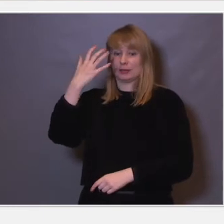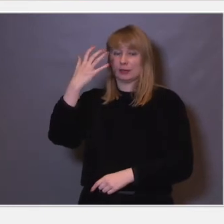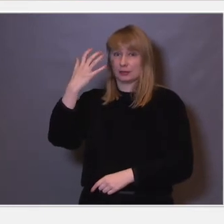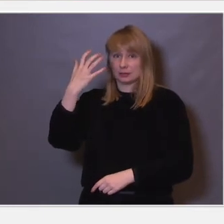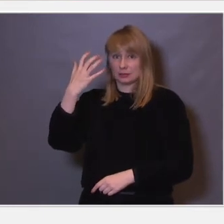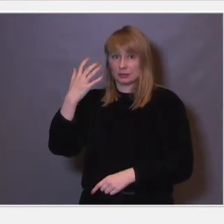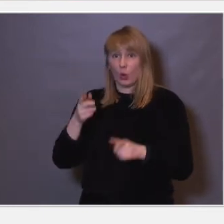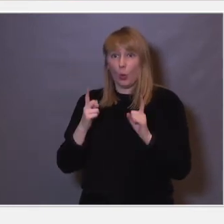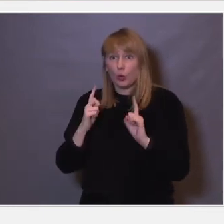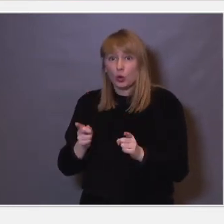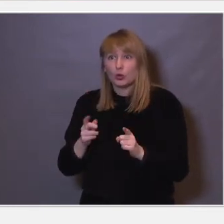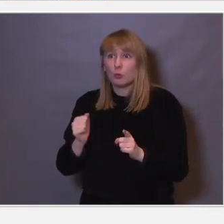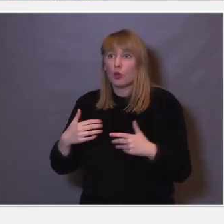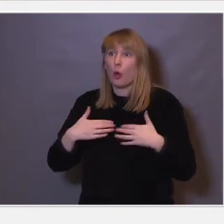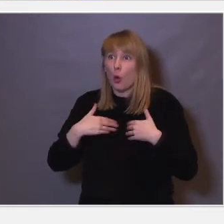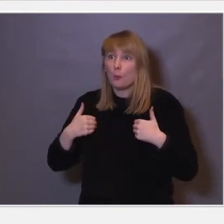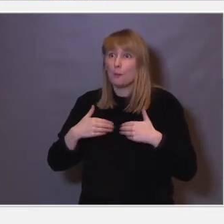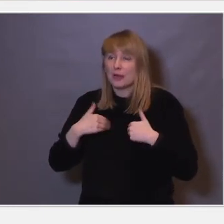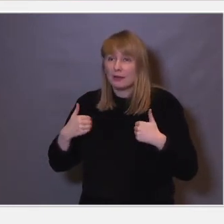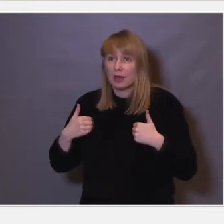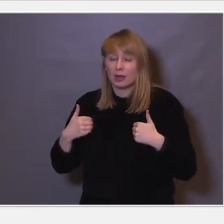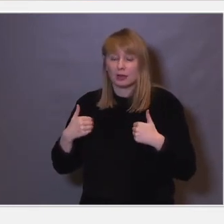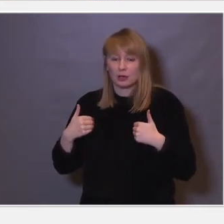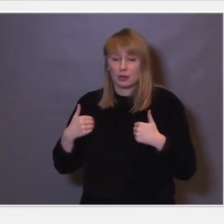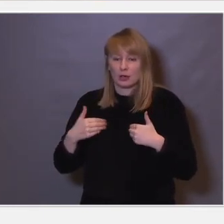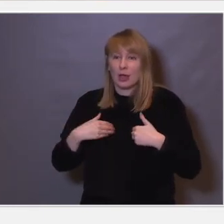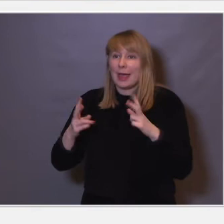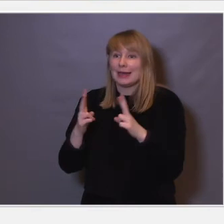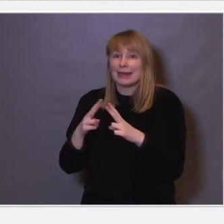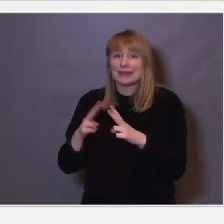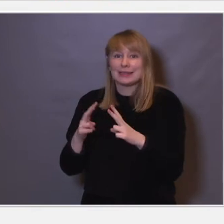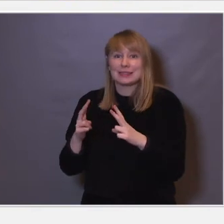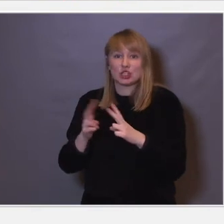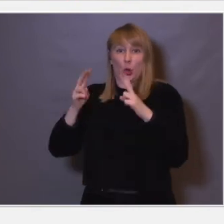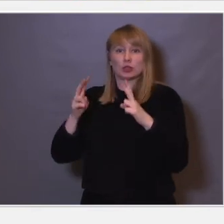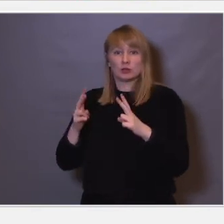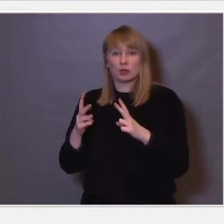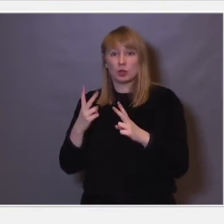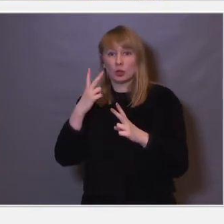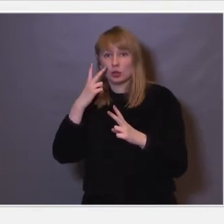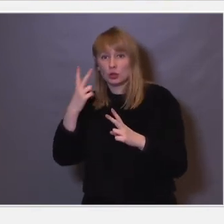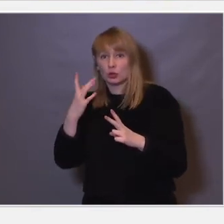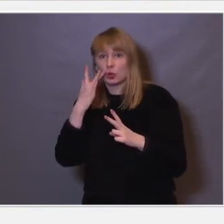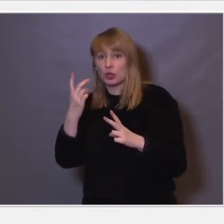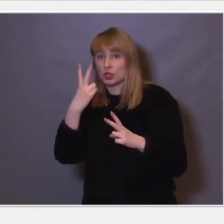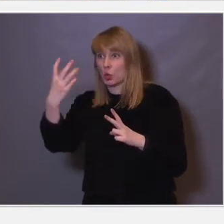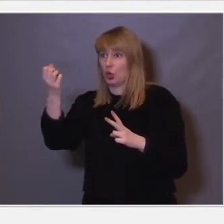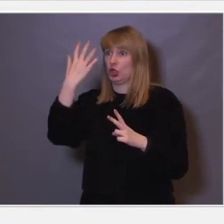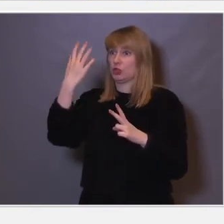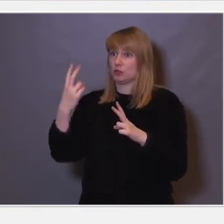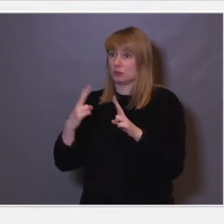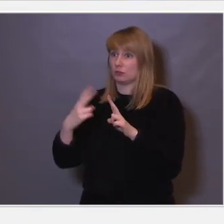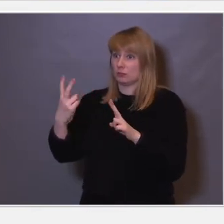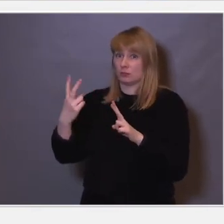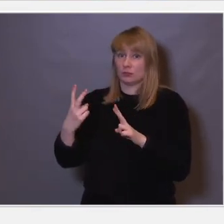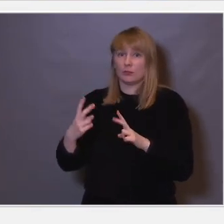vi den rotten da oppleve et veldig sånn lite elektrisk støtt når den så det lysblinket. Og det er ikke mer enn